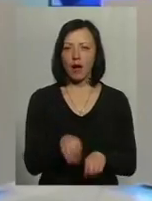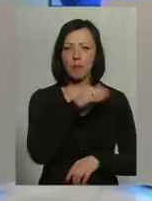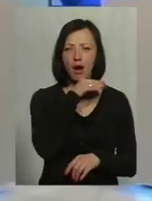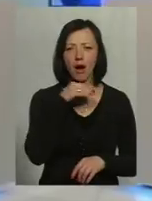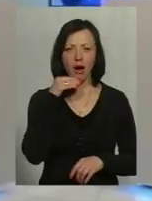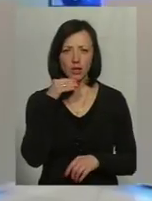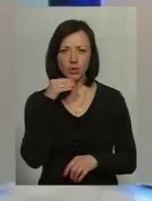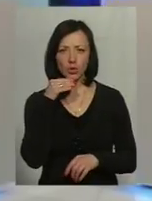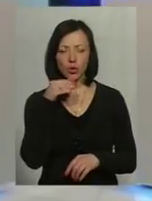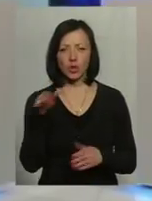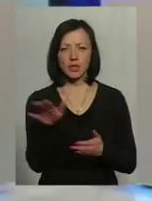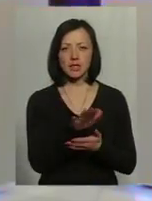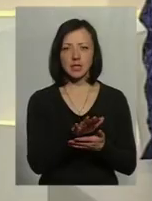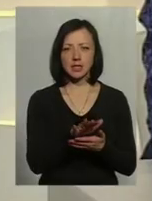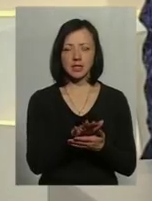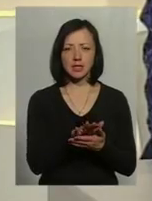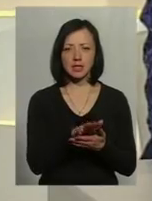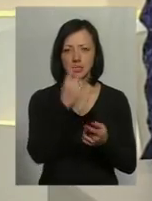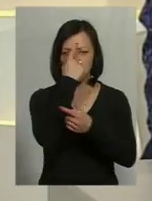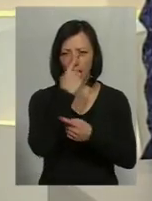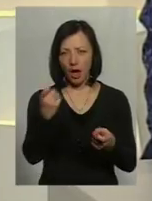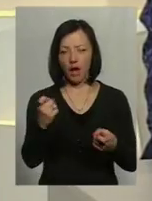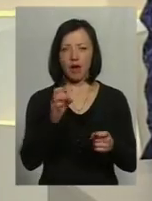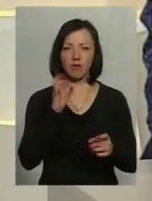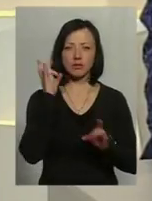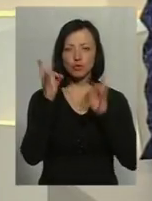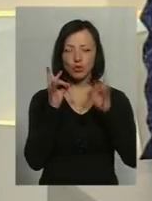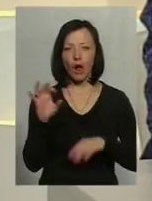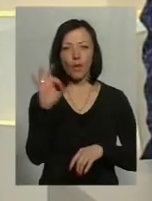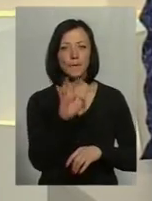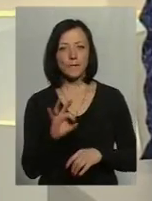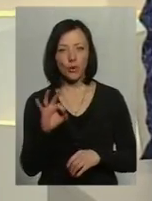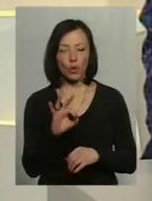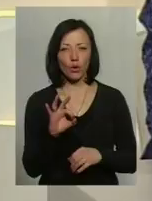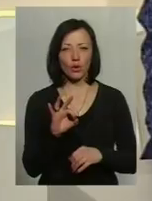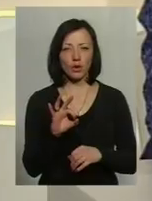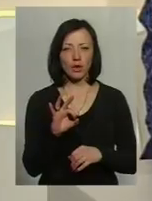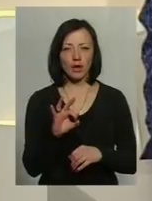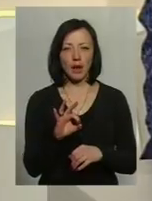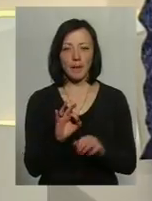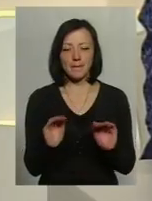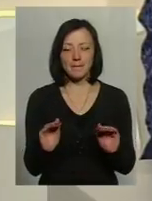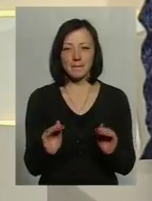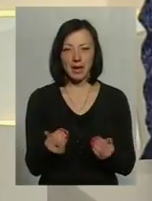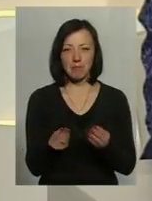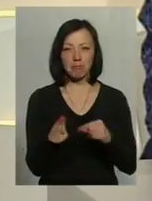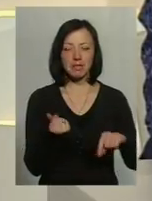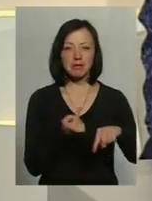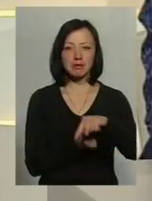заяв на різному рівні звучало з приводу того, що малі підприємці,